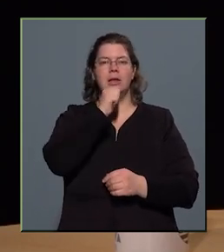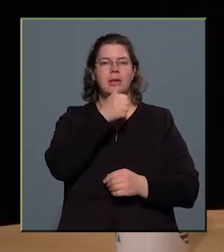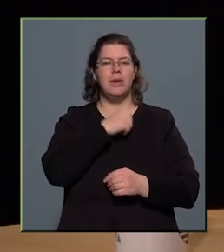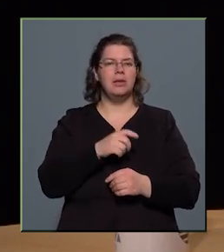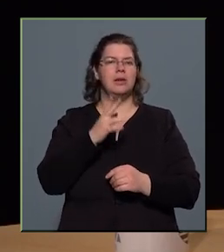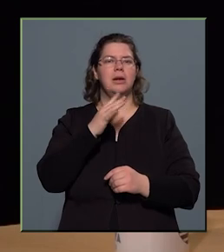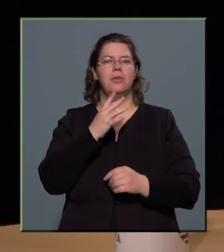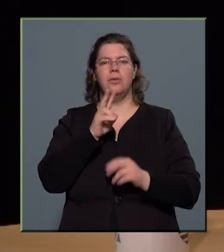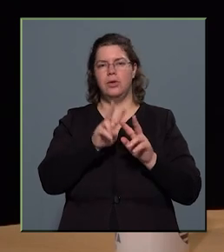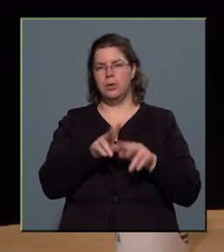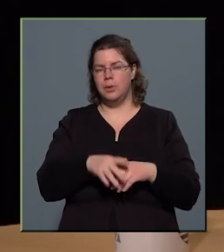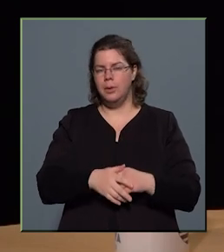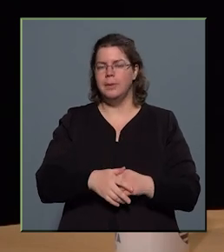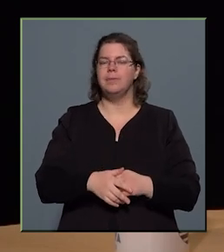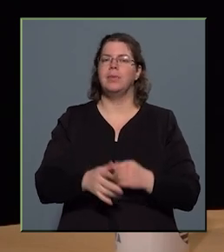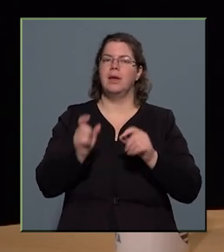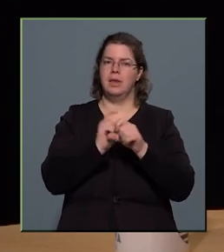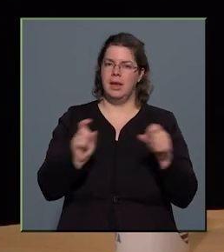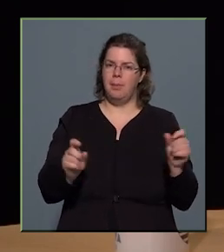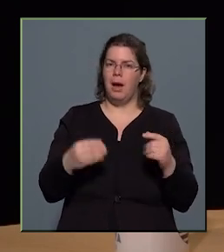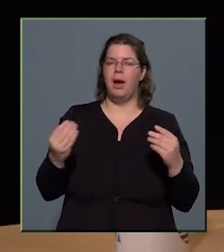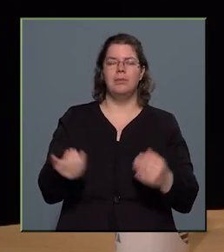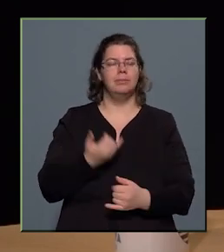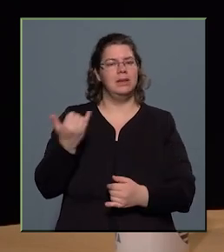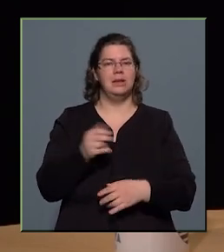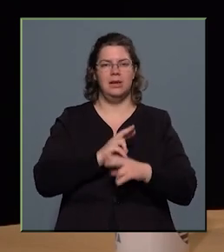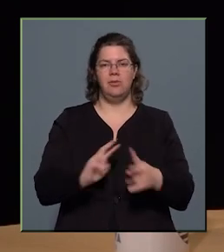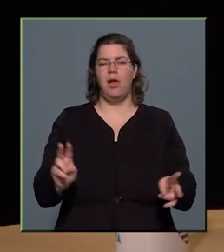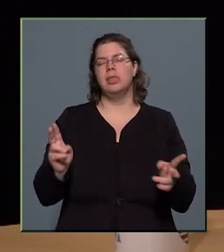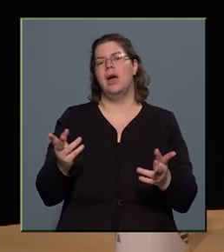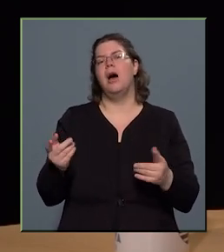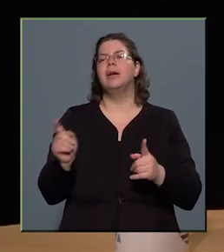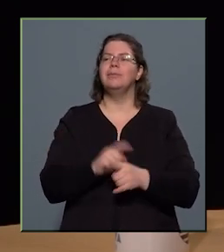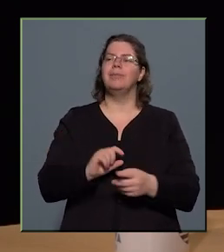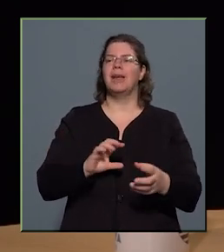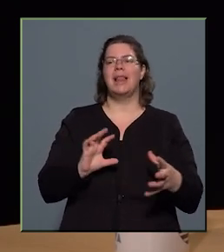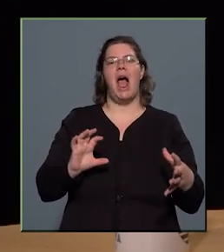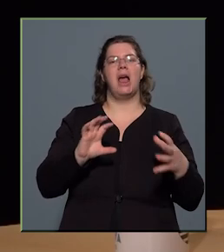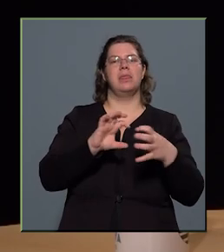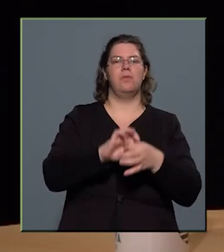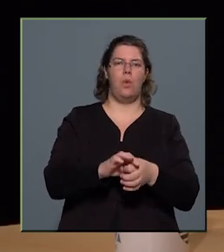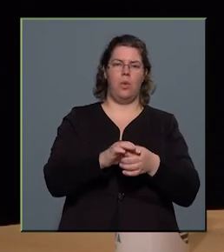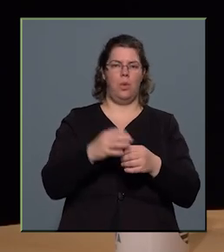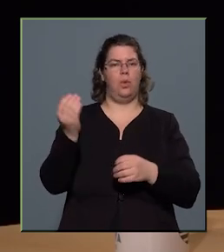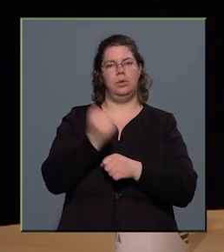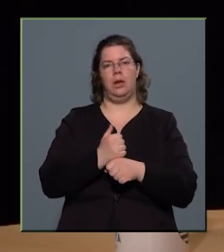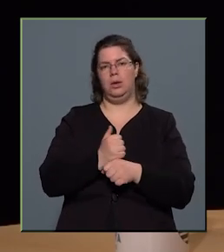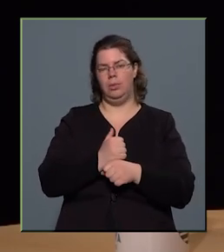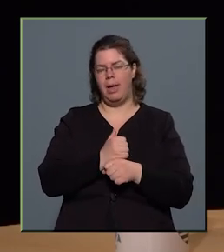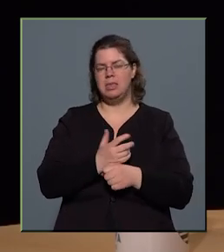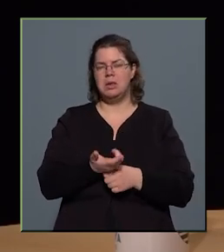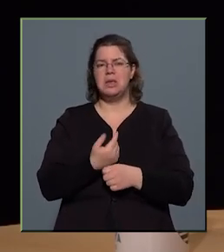a címe, ahol mindig vannak ilyen átfogó tanulmányok. Én